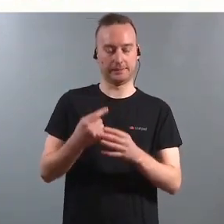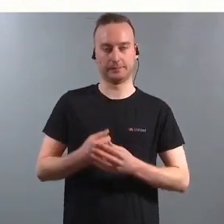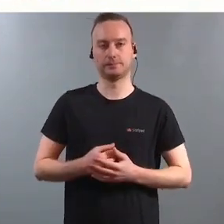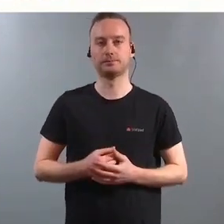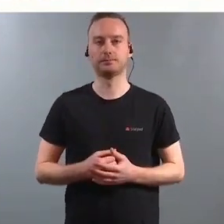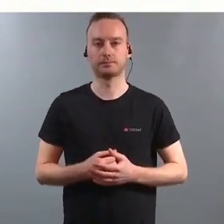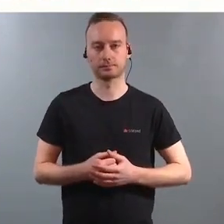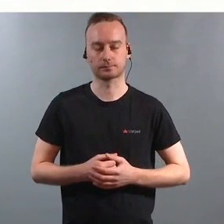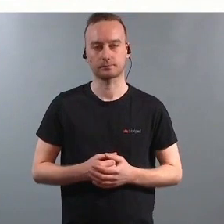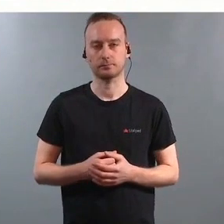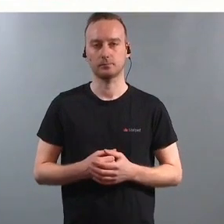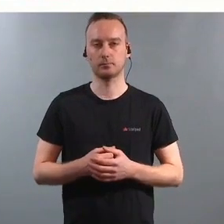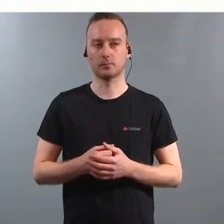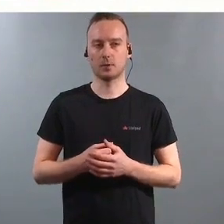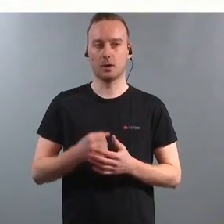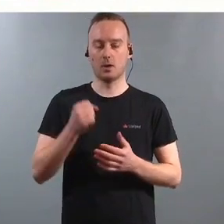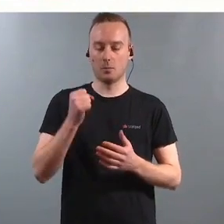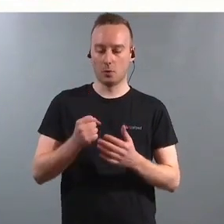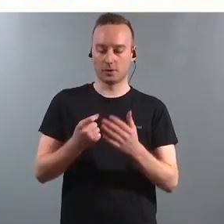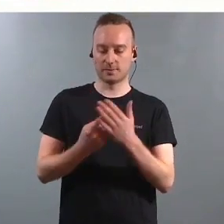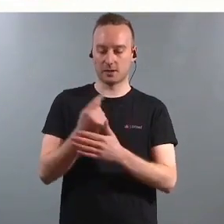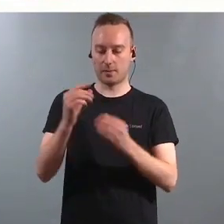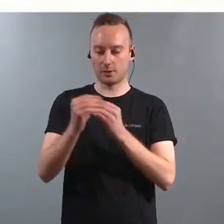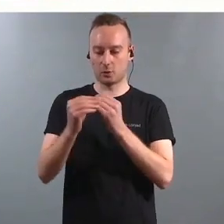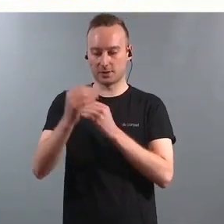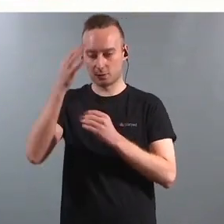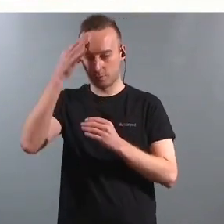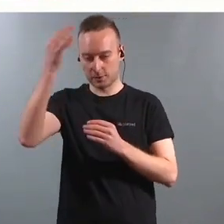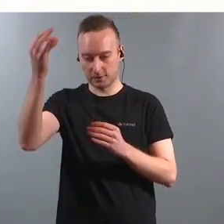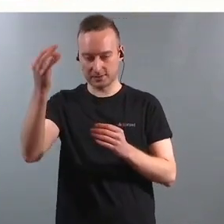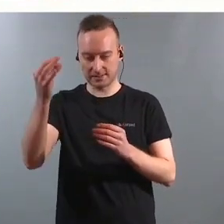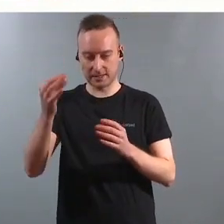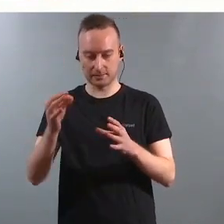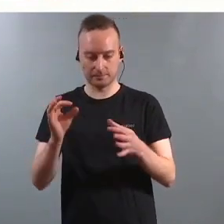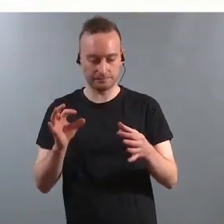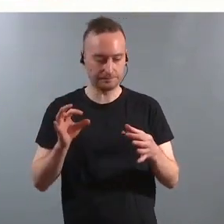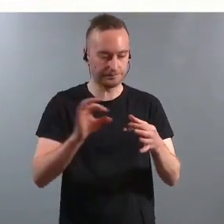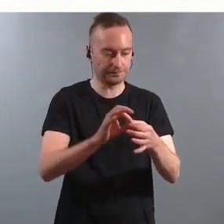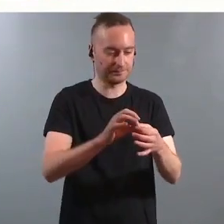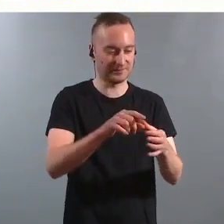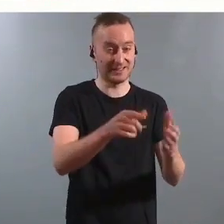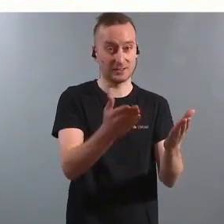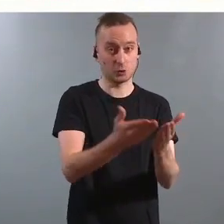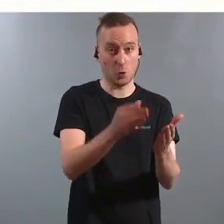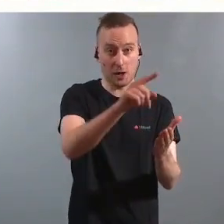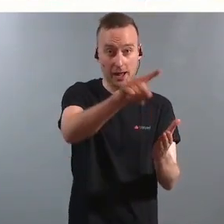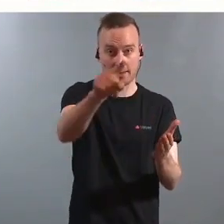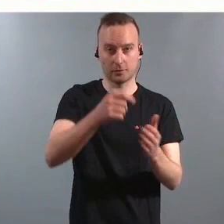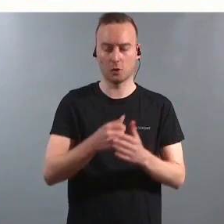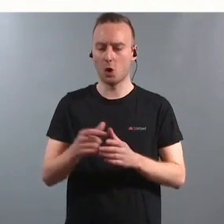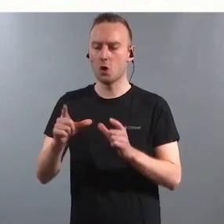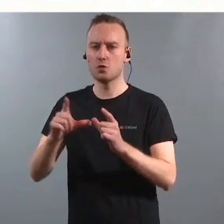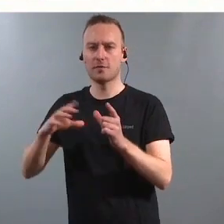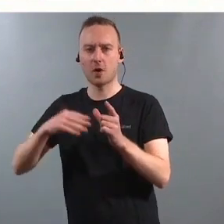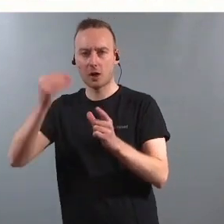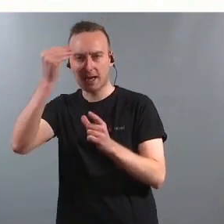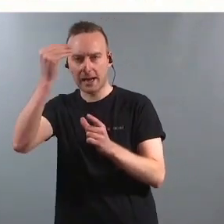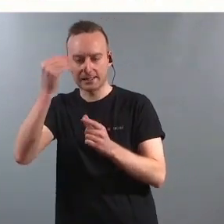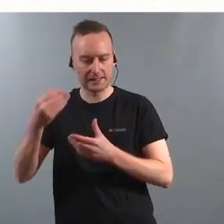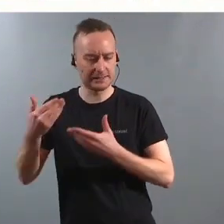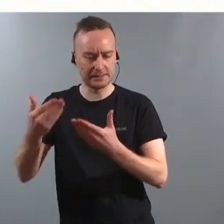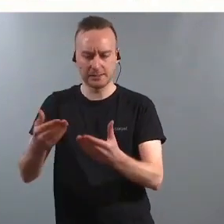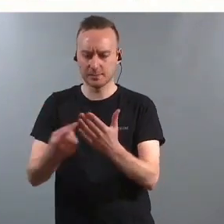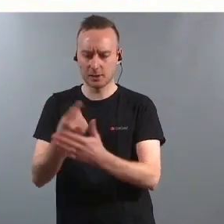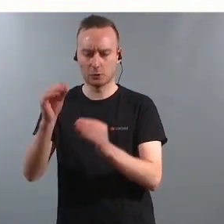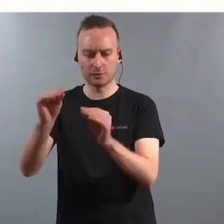Det skal må mer spesialpedagogisk kompetanse inn i skolen og vi må ha slutt på at ufaglærte gir spesialundervisning